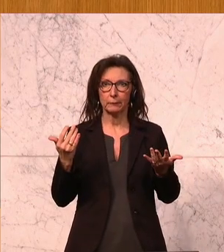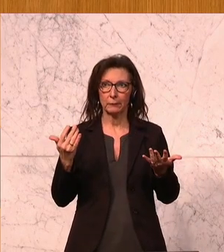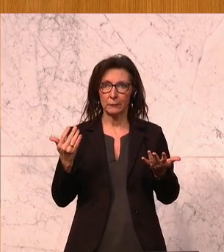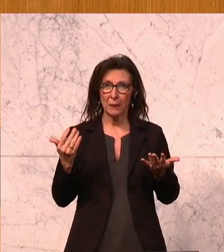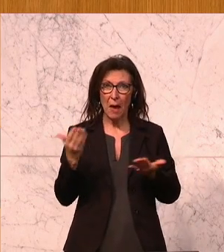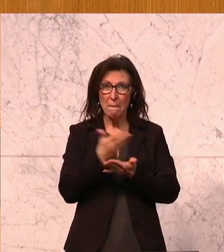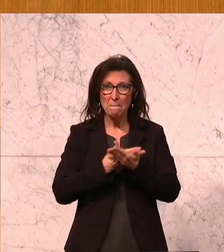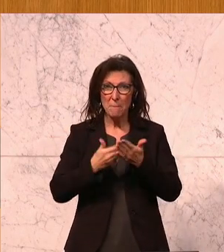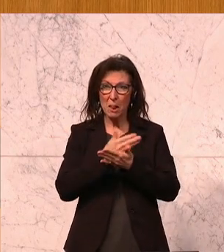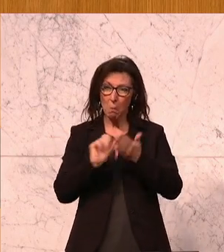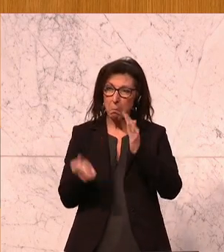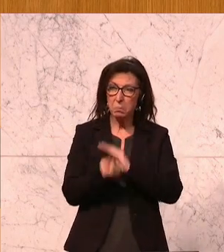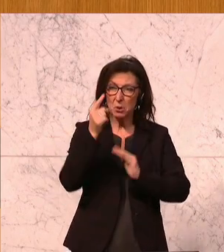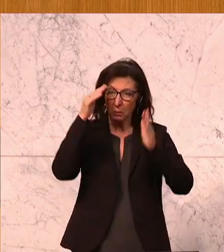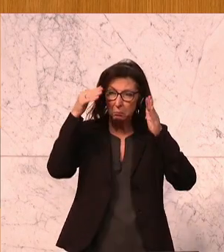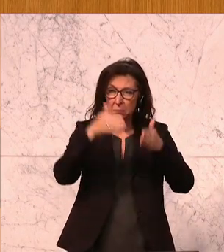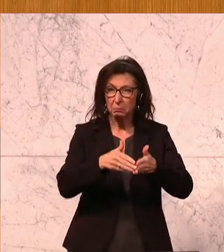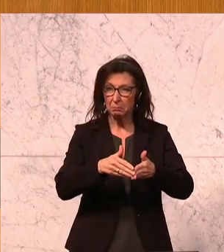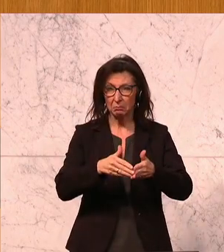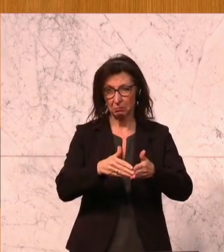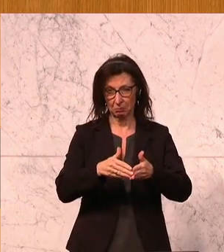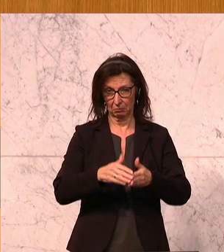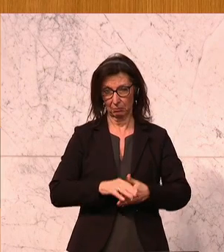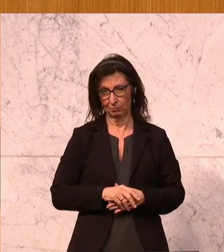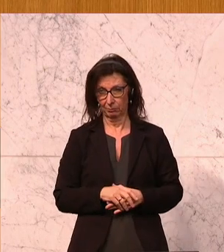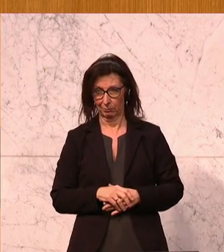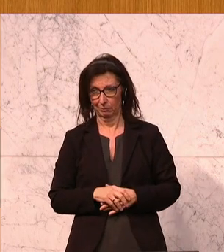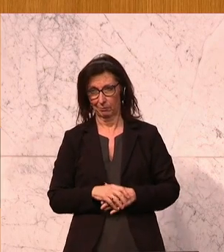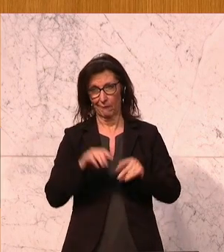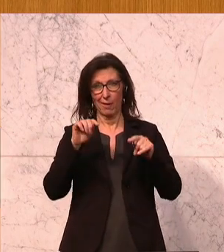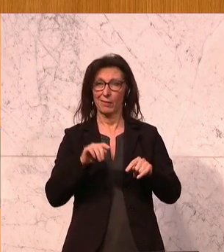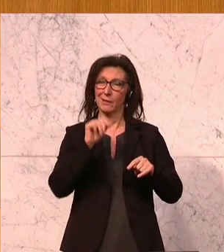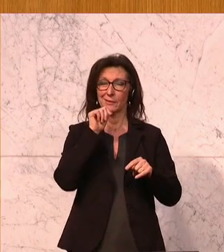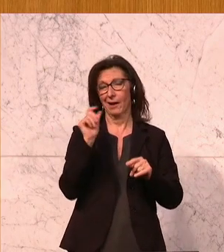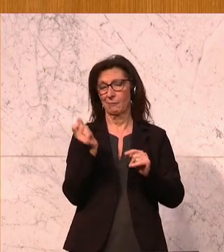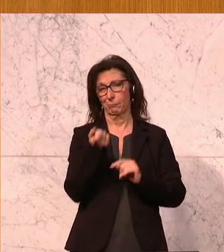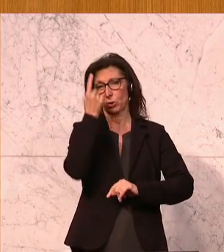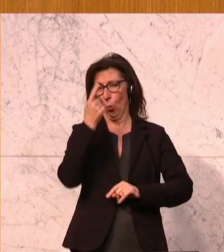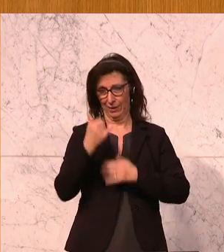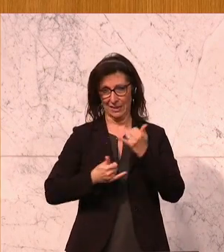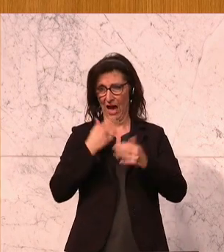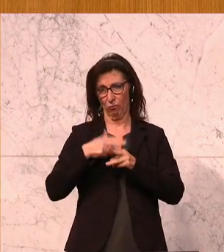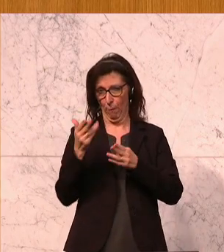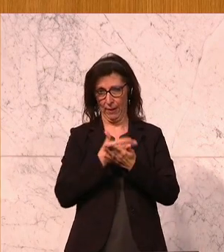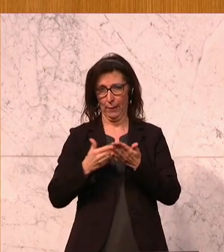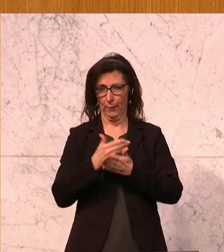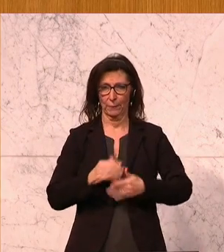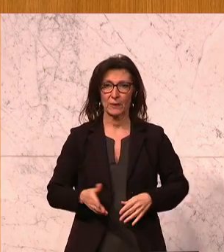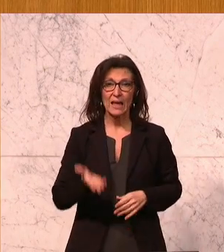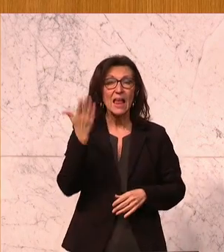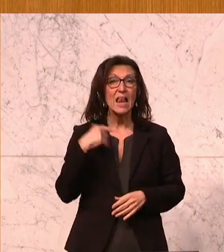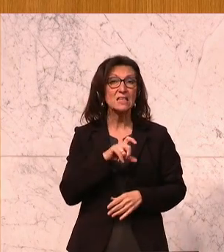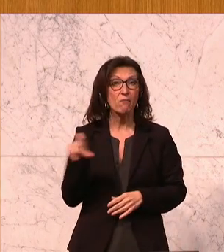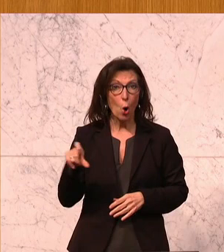bezeichnen werden. Also es wird nicht in die Historie eingehen als das Jahr der Bildung in Österreich. Letzte Woche